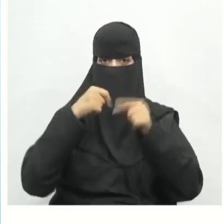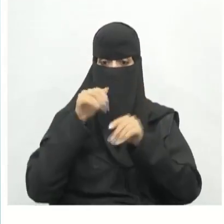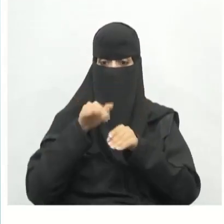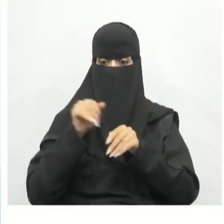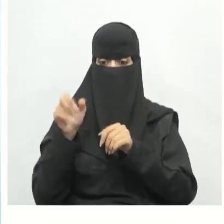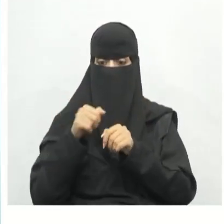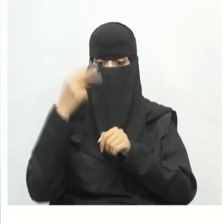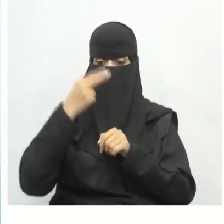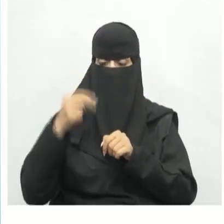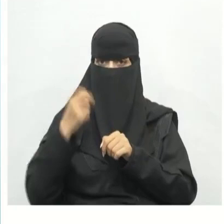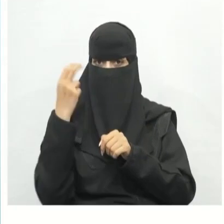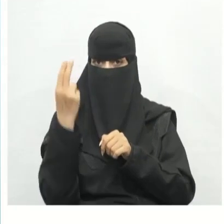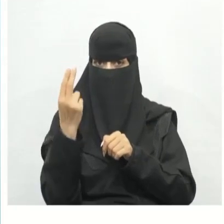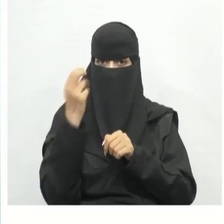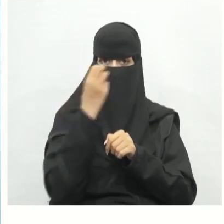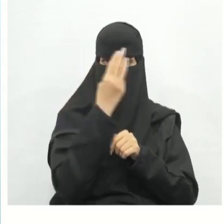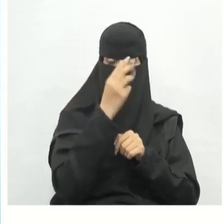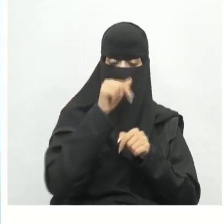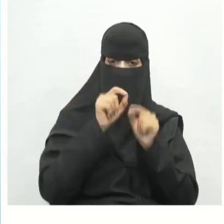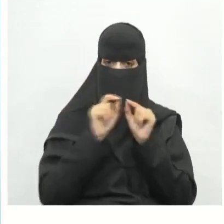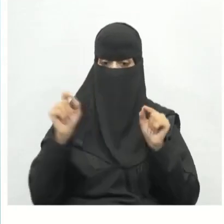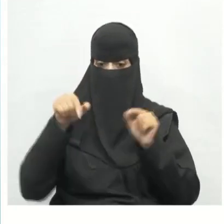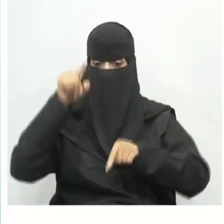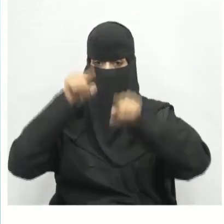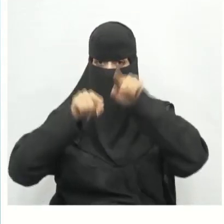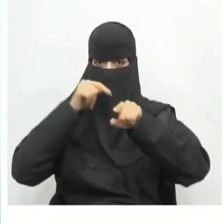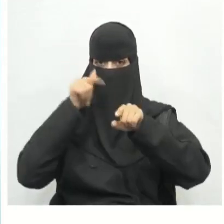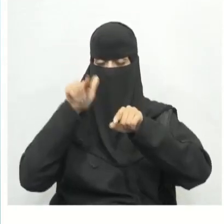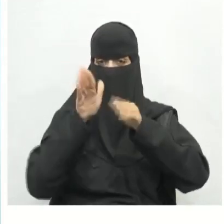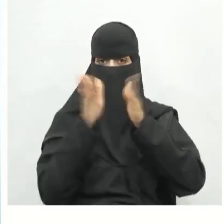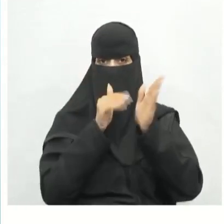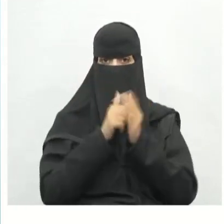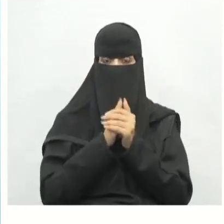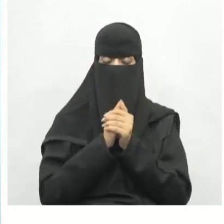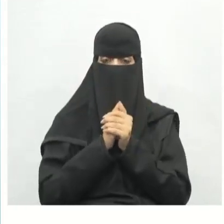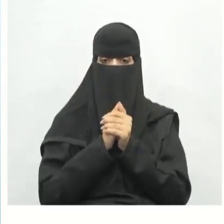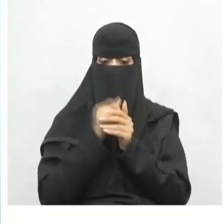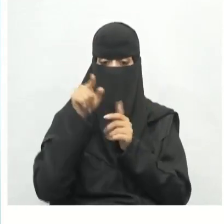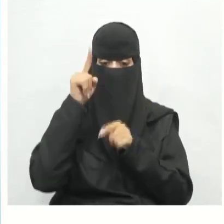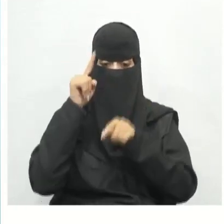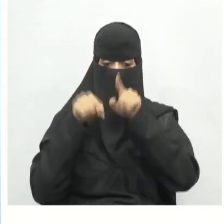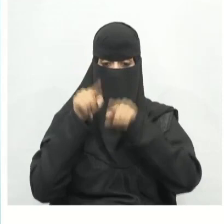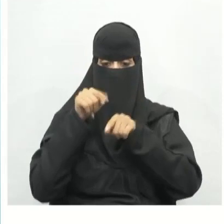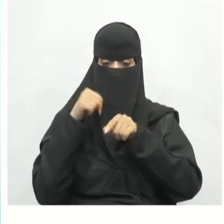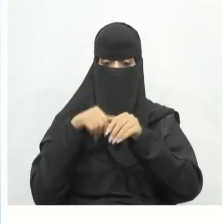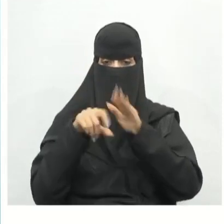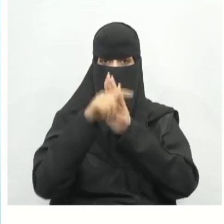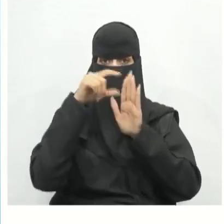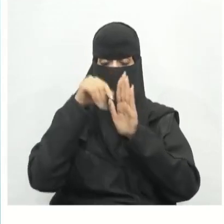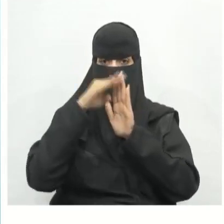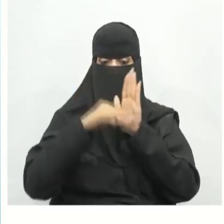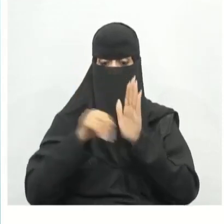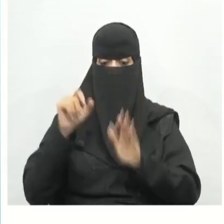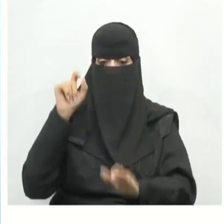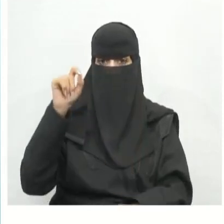ثنائي وثلاثي الأبعاد سوف نتعرف على مقارنة بين الرسمات ثنائية وثلاثية الأبعاد ومقدمة في برنامج